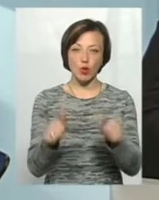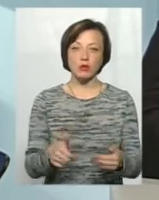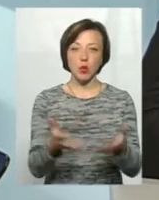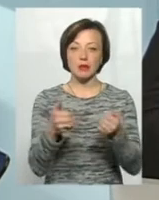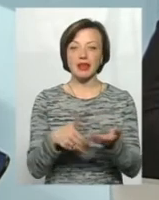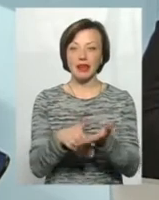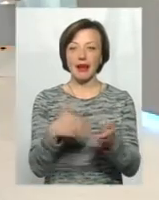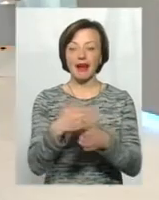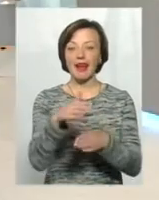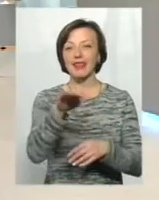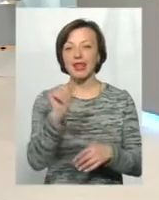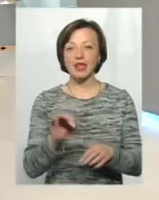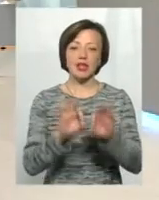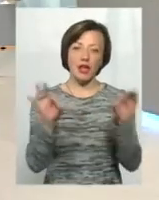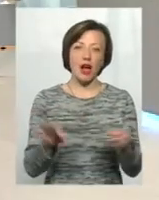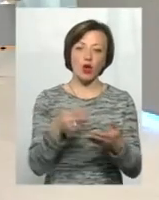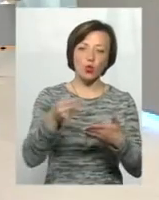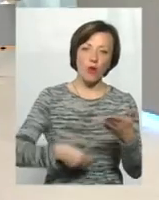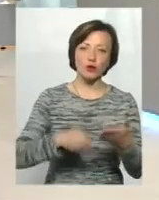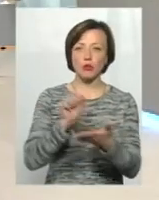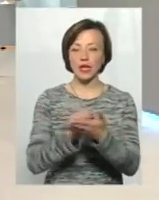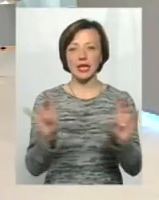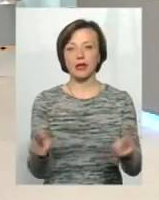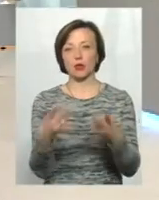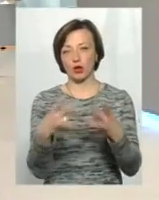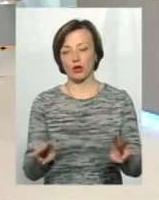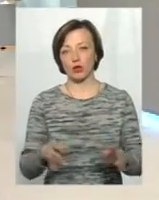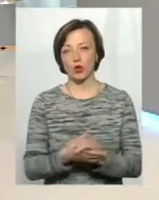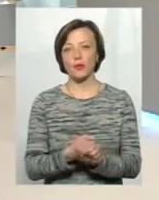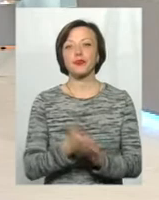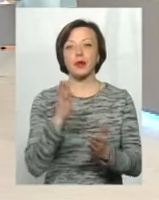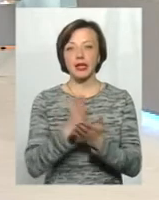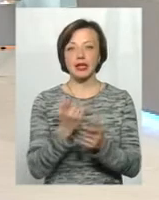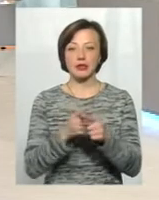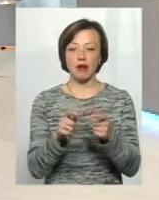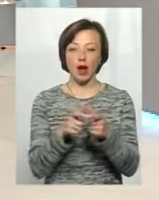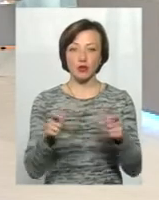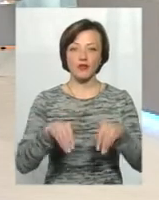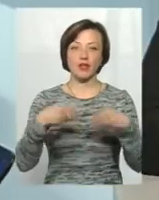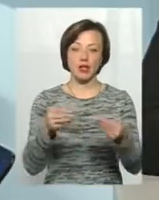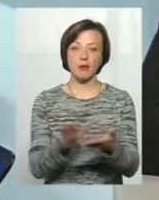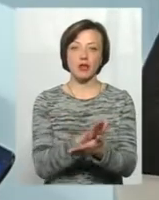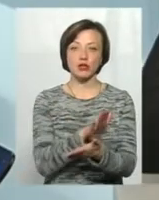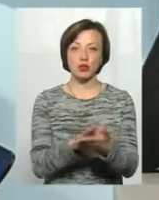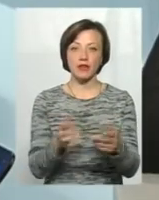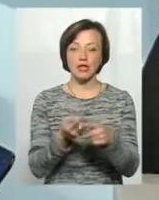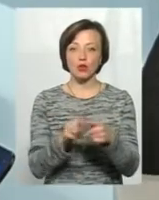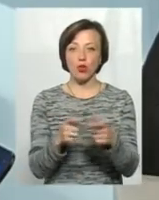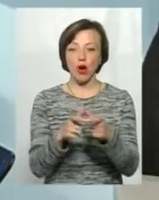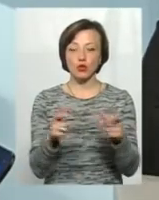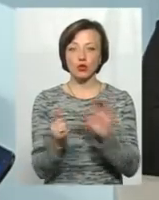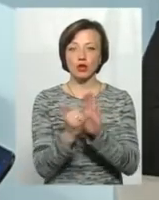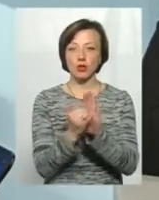кредит, ніяких довідок, документів, взагалі нічого не потрібно. Є ця карточка, яка видається безкоштовно, на цю карточку